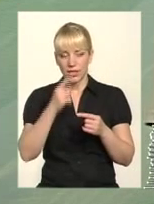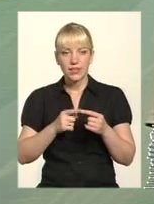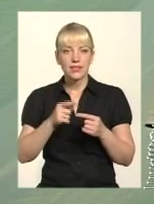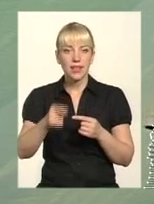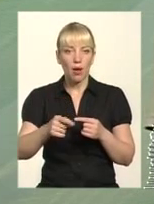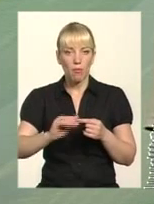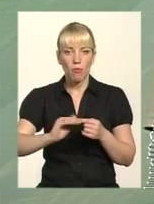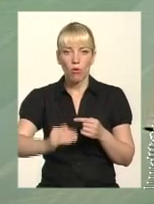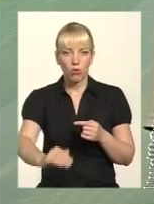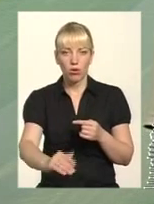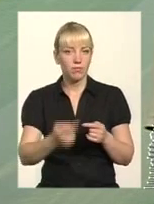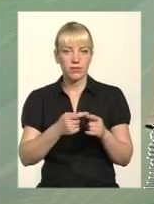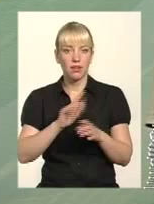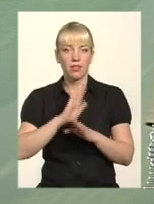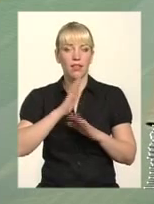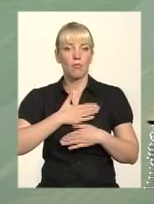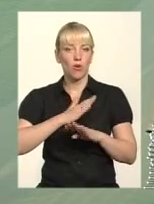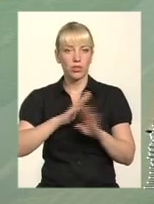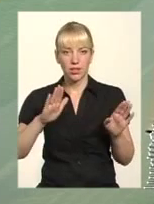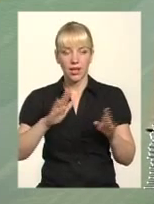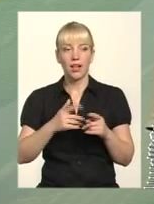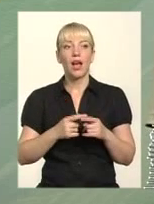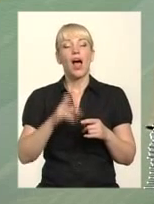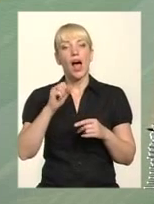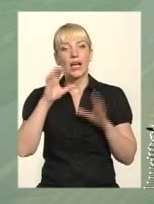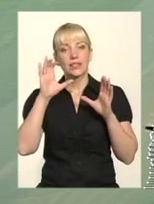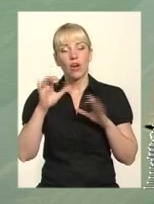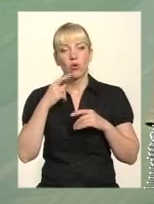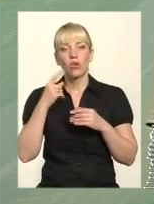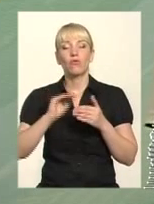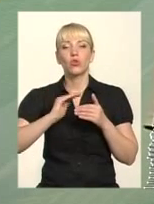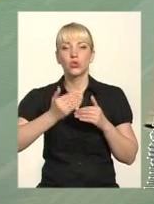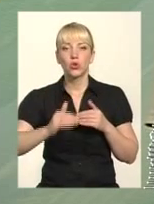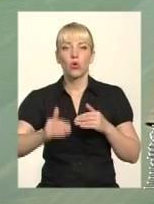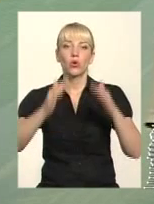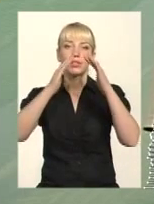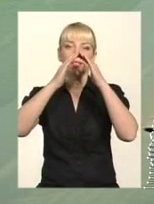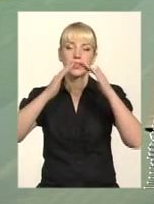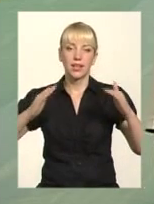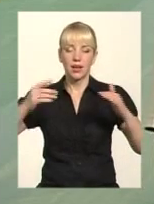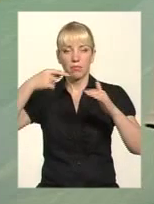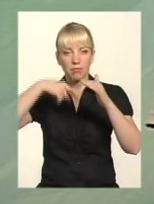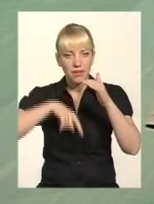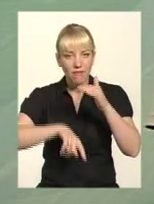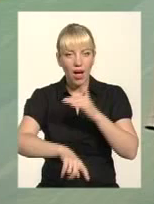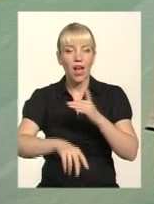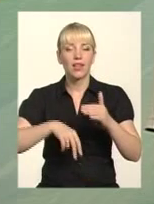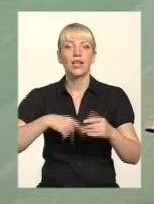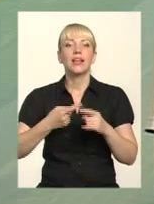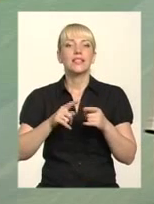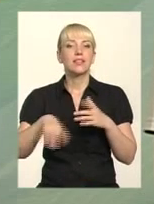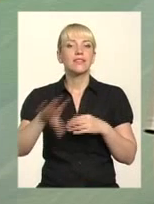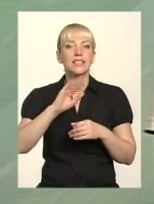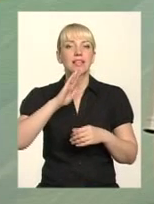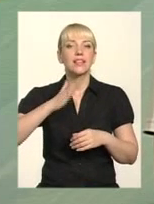цей закон якраз і вказує, що це ж теж наше. Сходи, дах, підвали, це все теж наше, його треба обслуговувати.